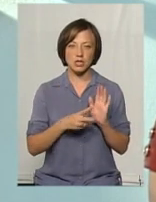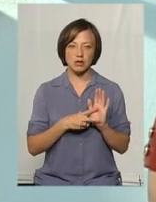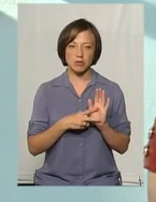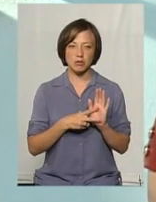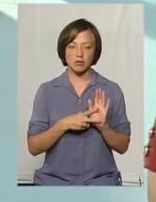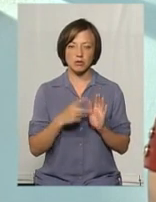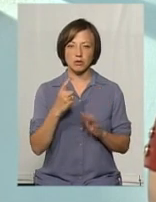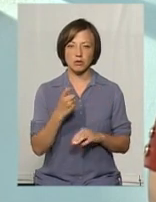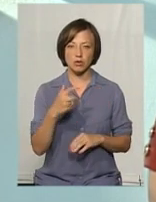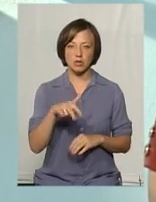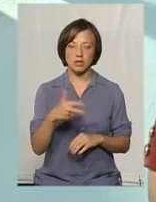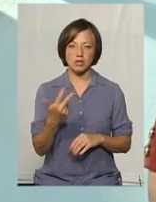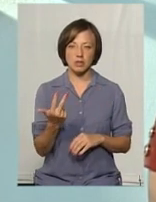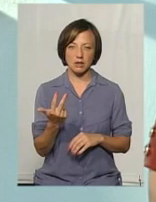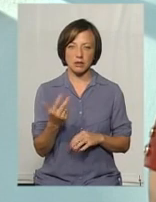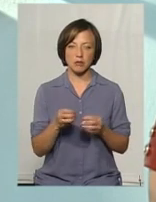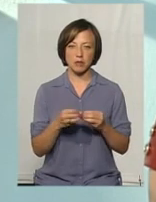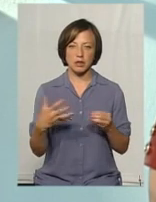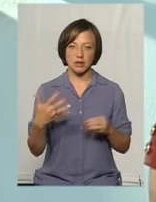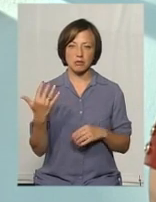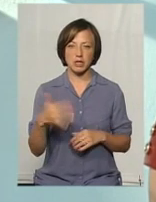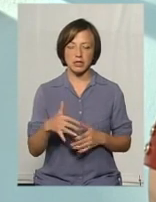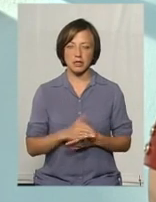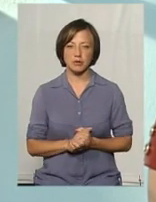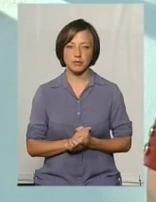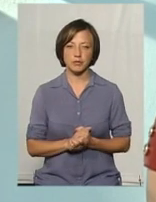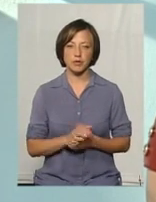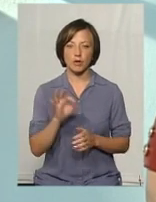-133-1550.